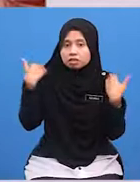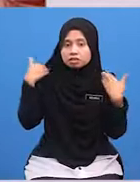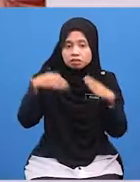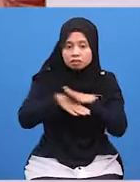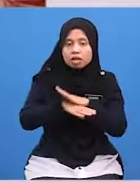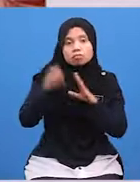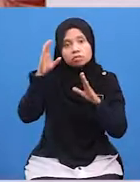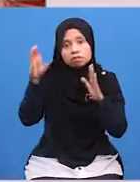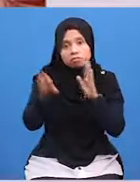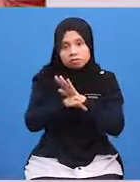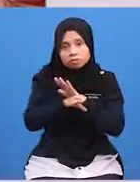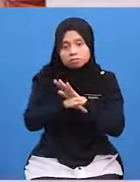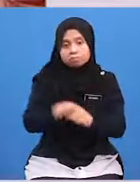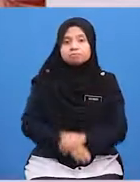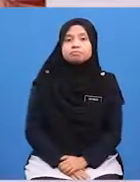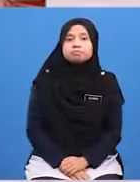dalam gambar ini?